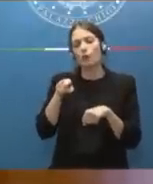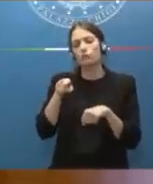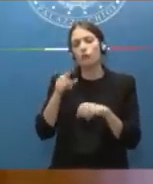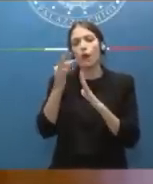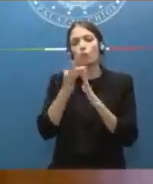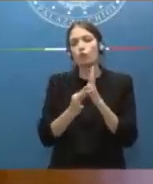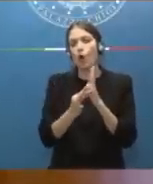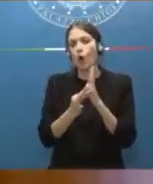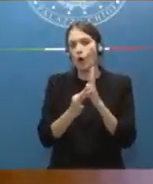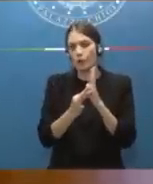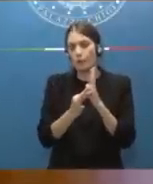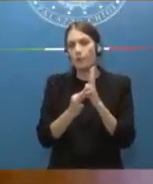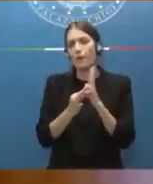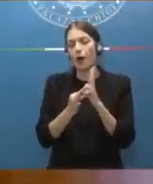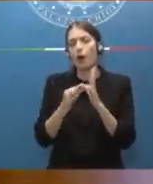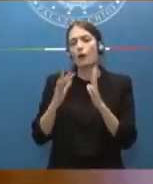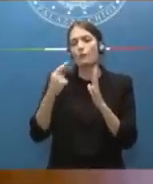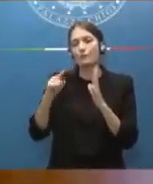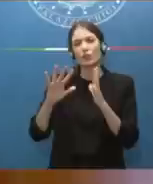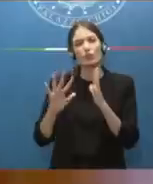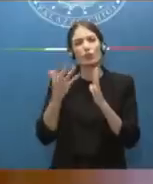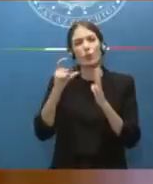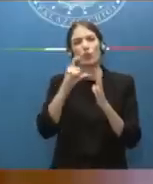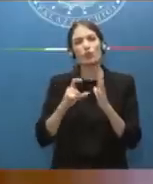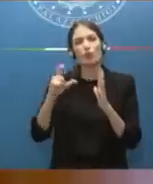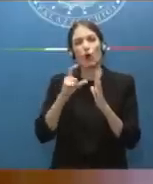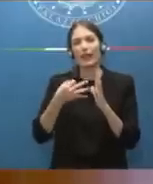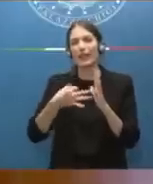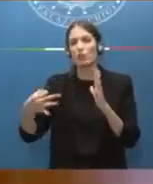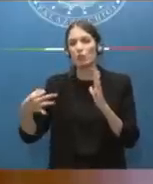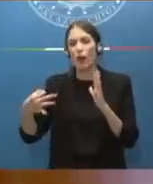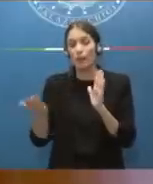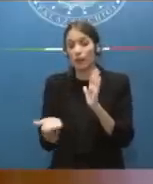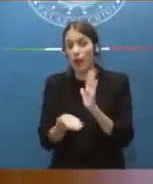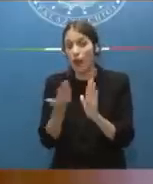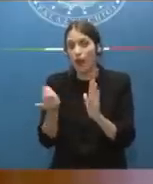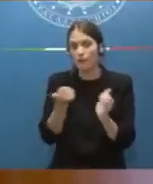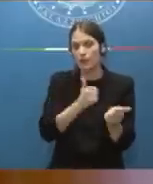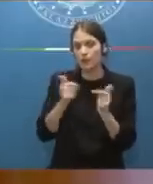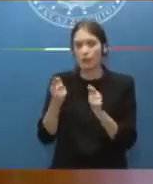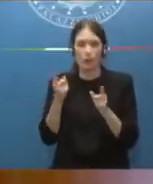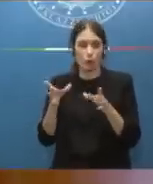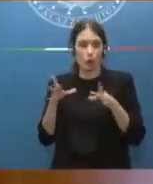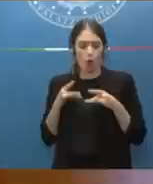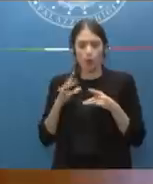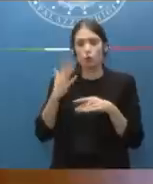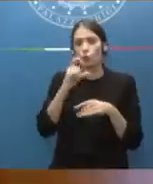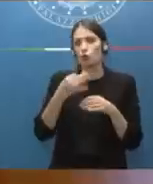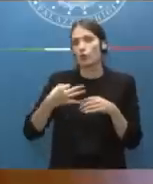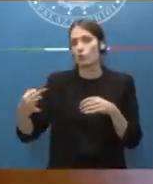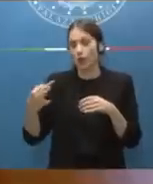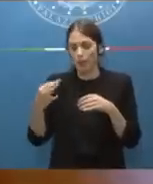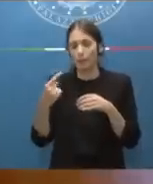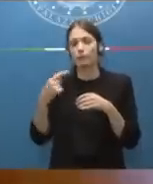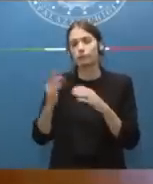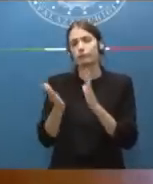norma per la quale ci sono cinque giorni di isolamento se si è contagiati. Il che porterebbe